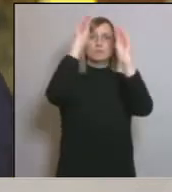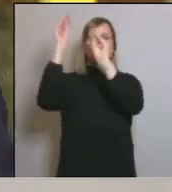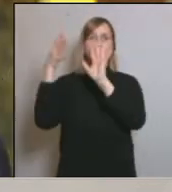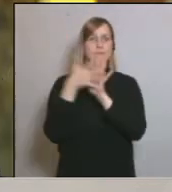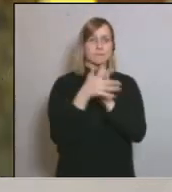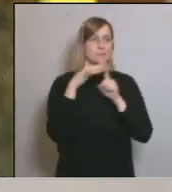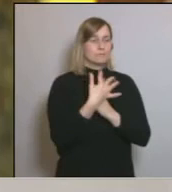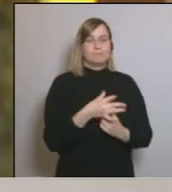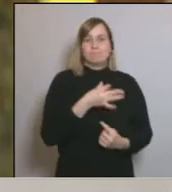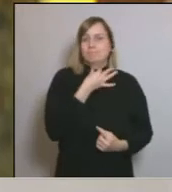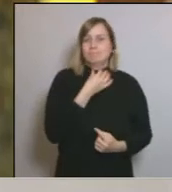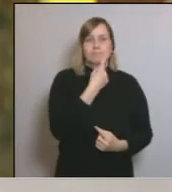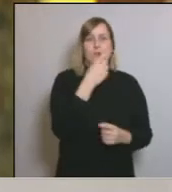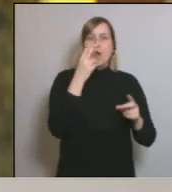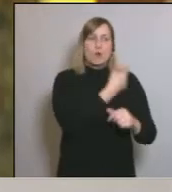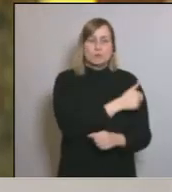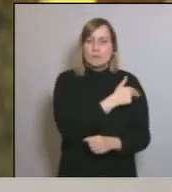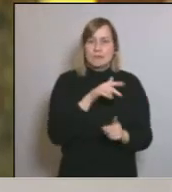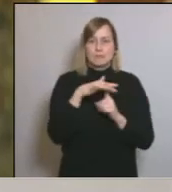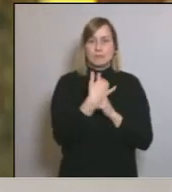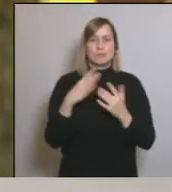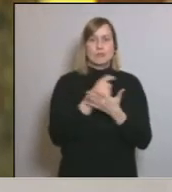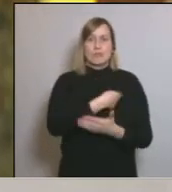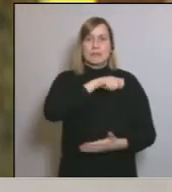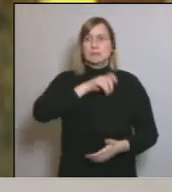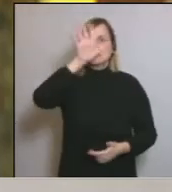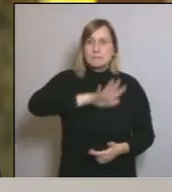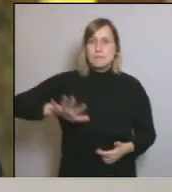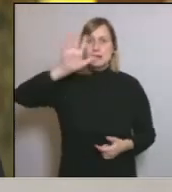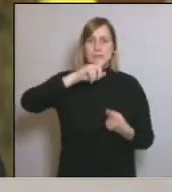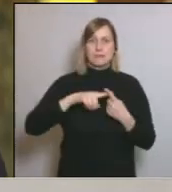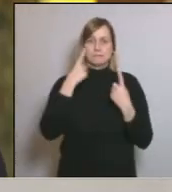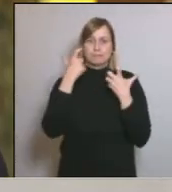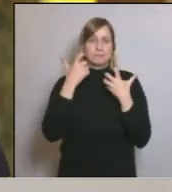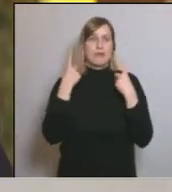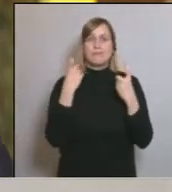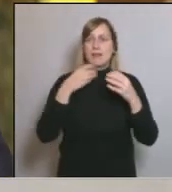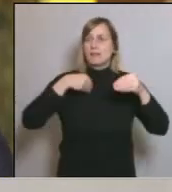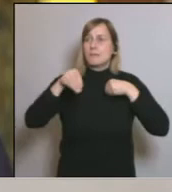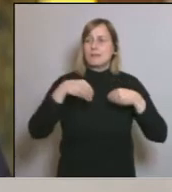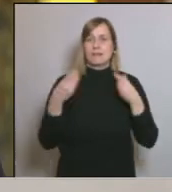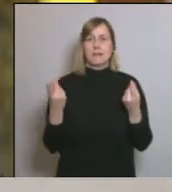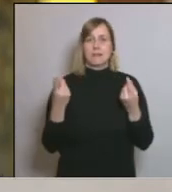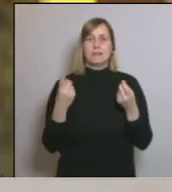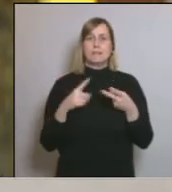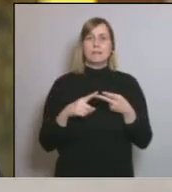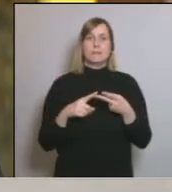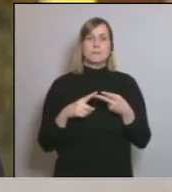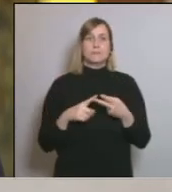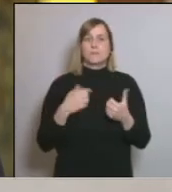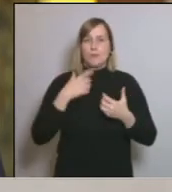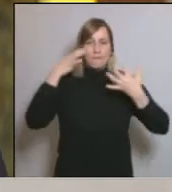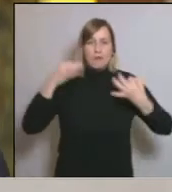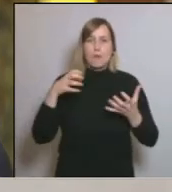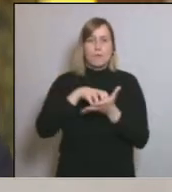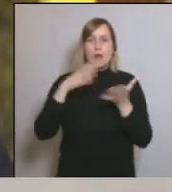que es viu ara mateix als hospitals de tot Espanya de la falta de materials. No tinc cap mena de dubte que